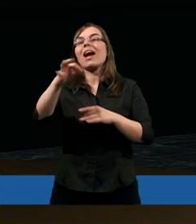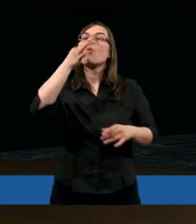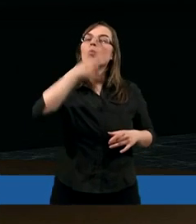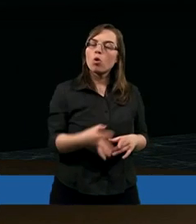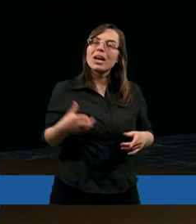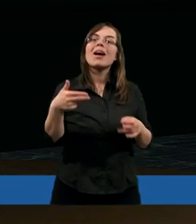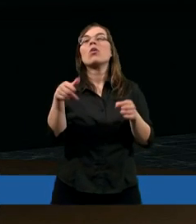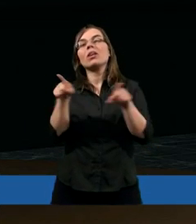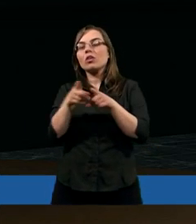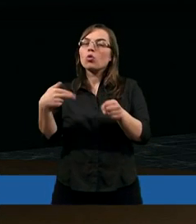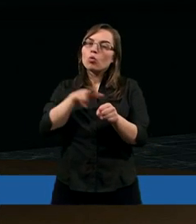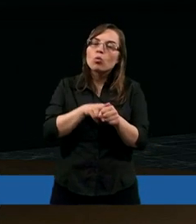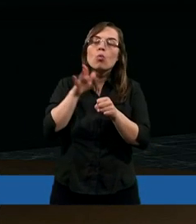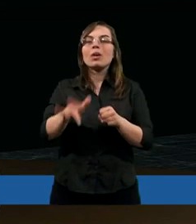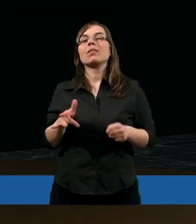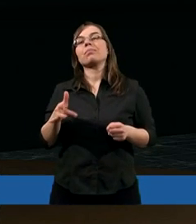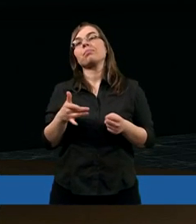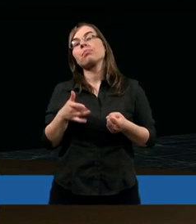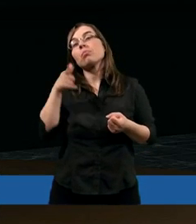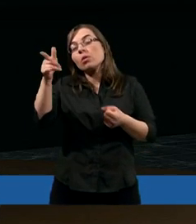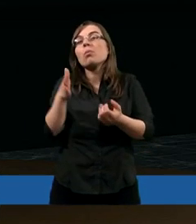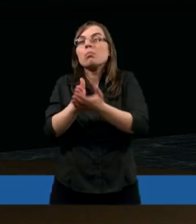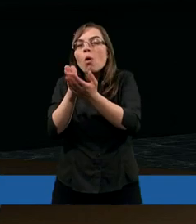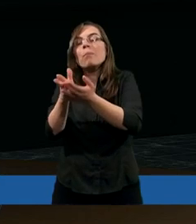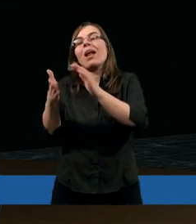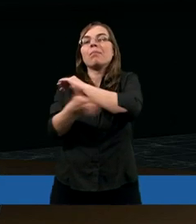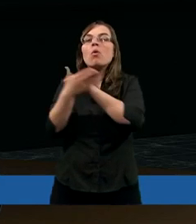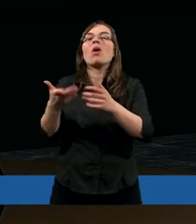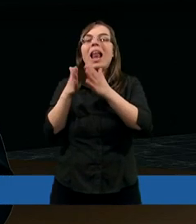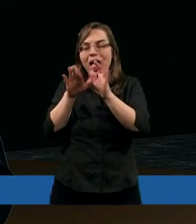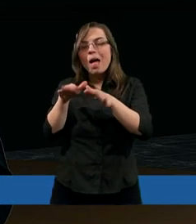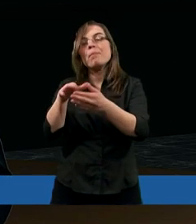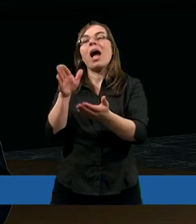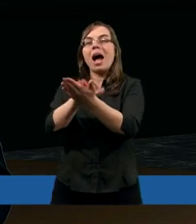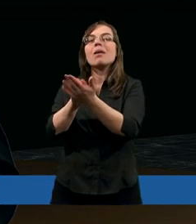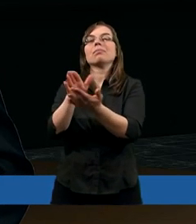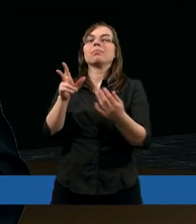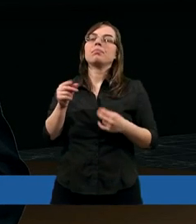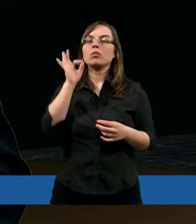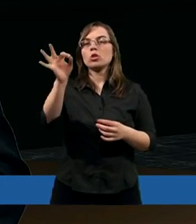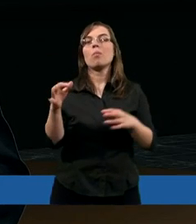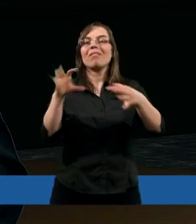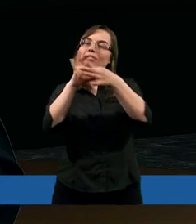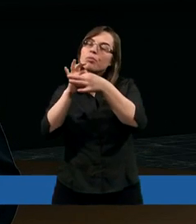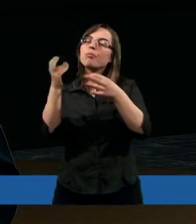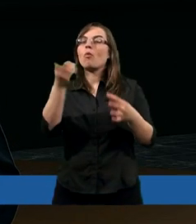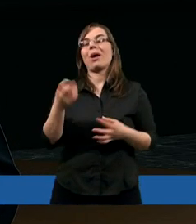młodszego, który mu podlega, bo to te relacje działają w obie strony.